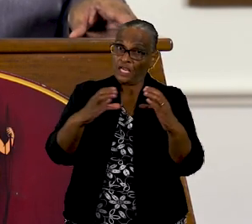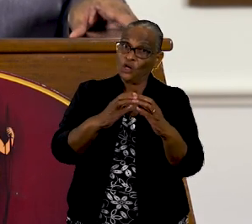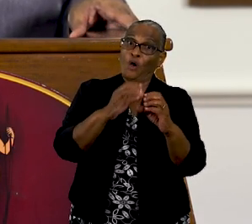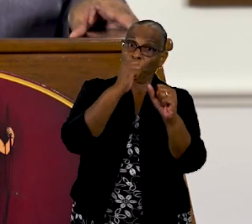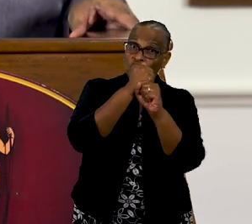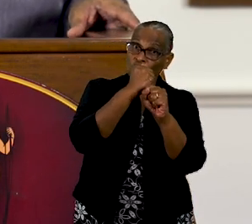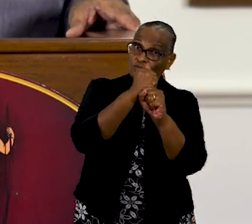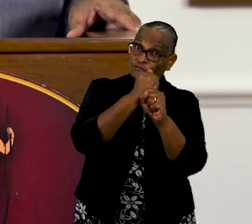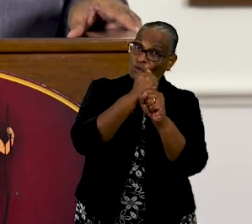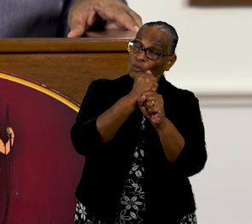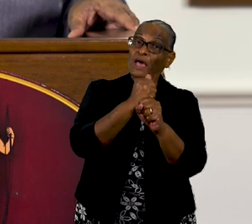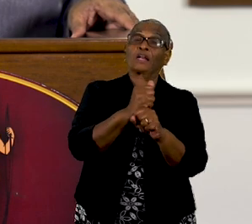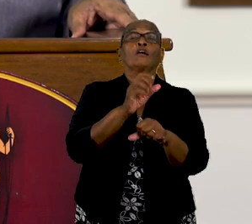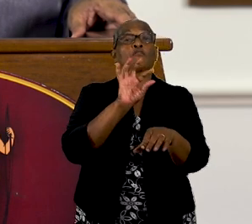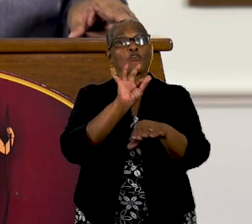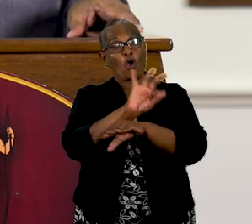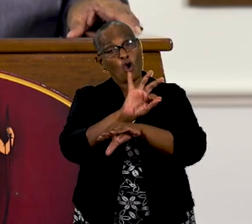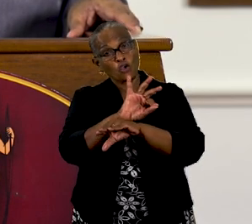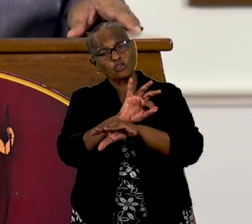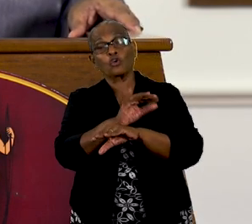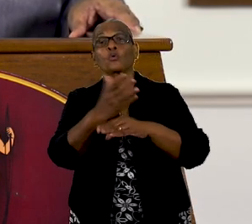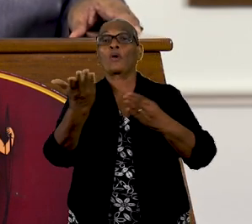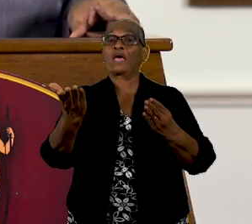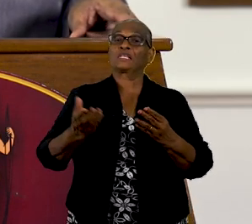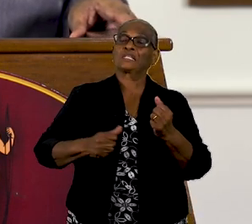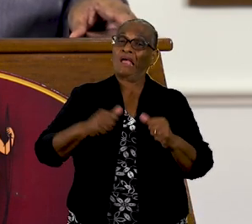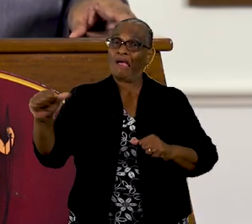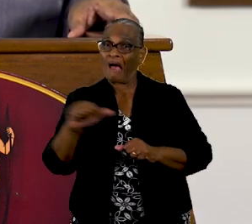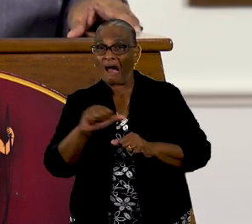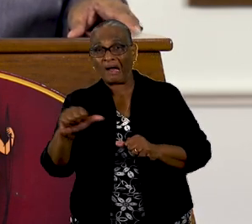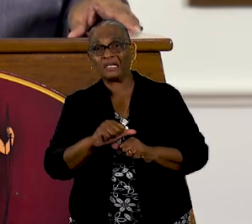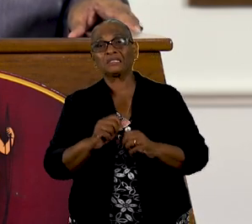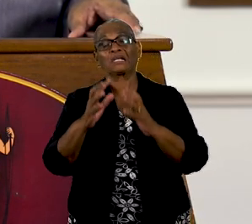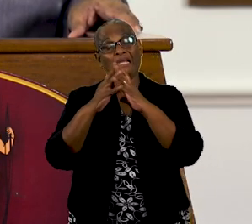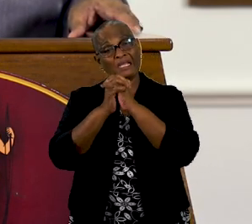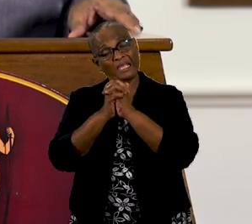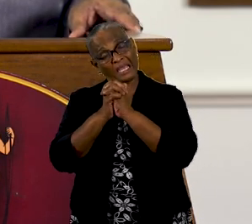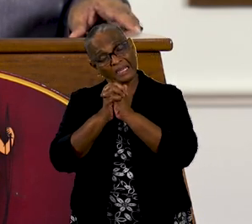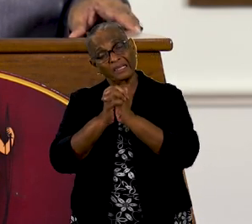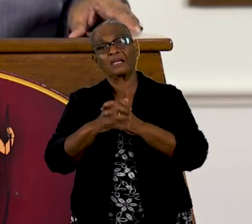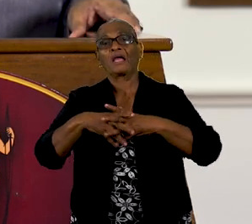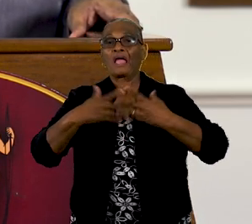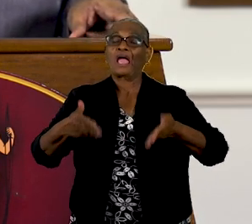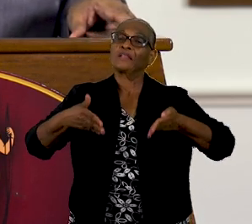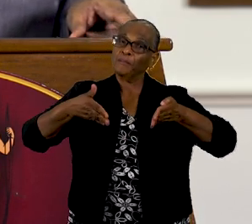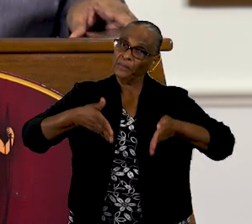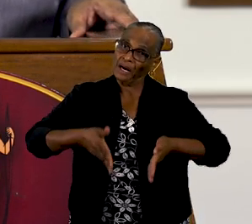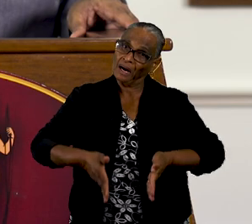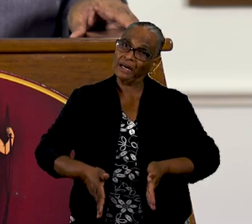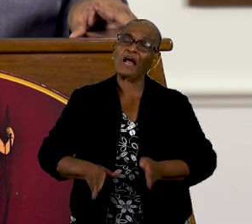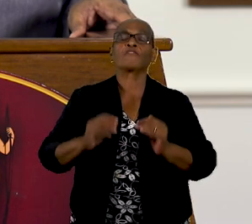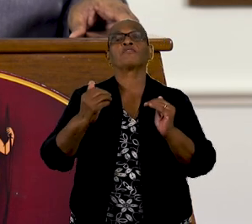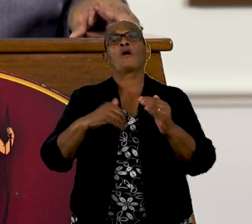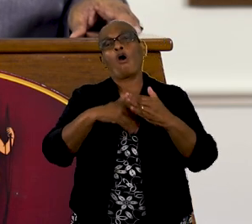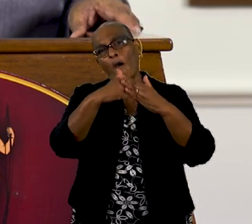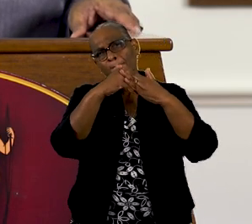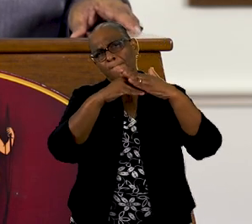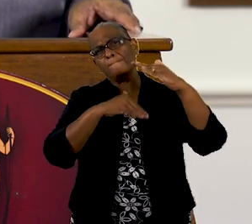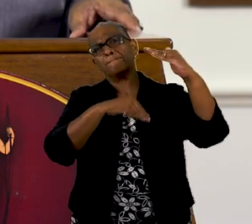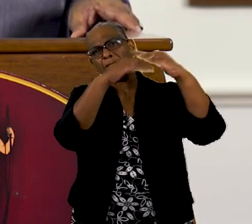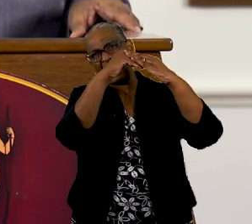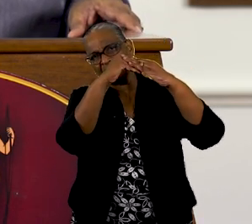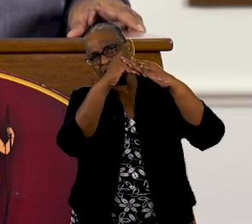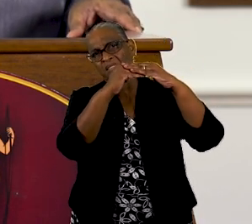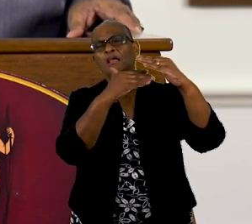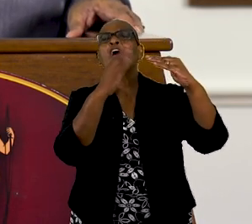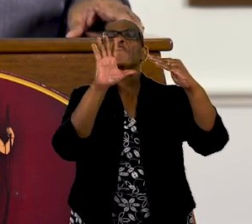werk of onderwijsdoeleinden, uitvaarten en religieuze bijeenkomsten geldt een maximum aantal